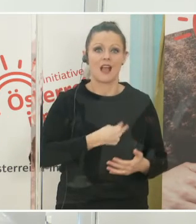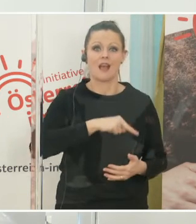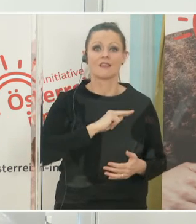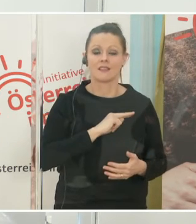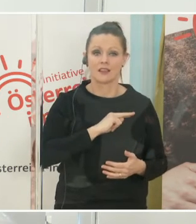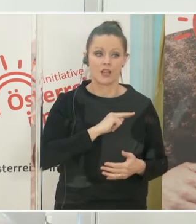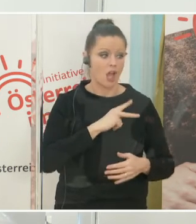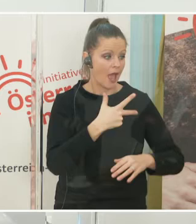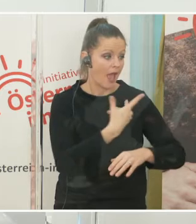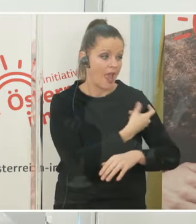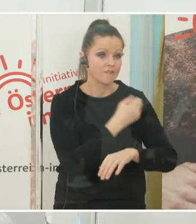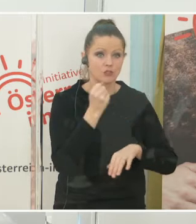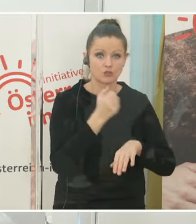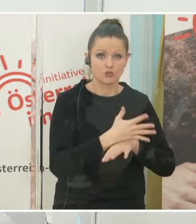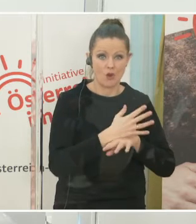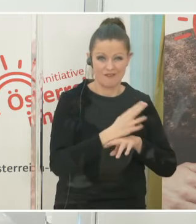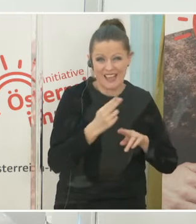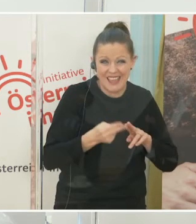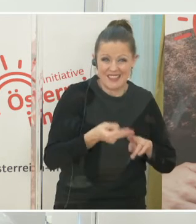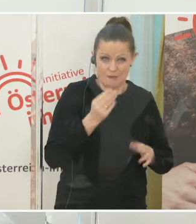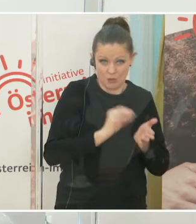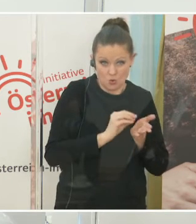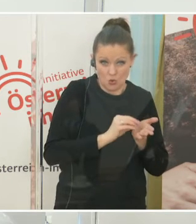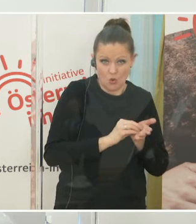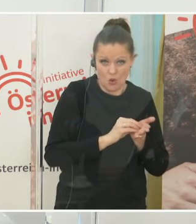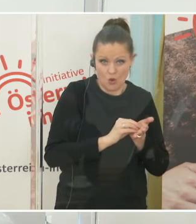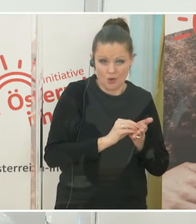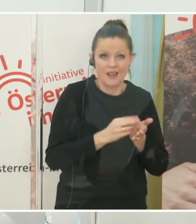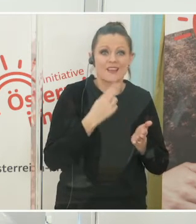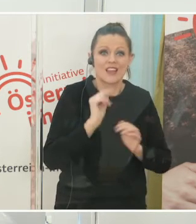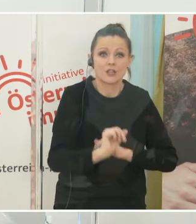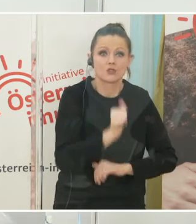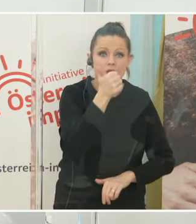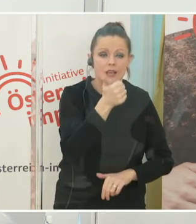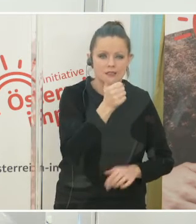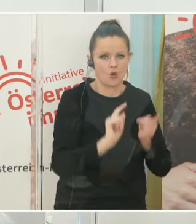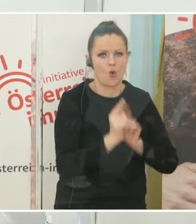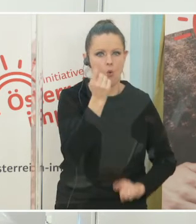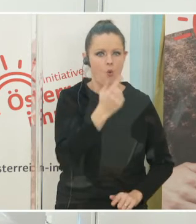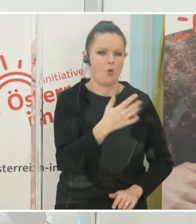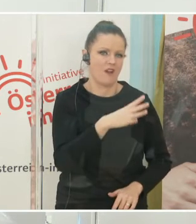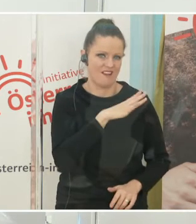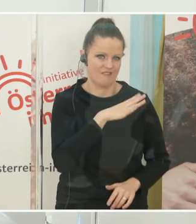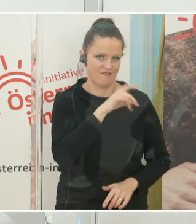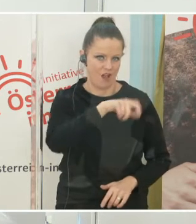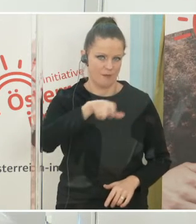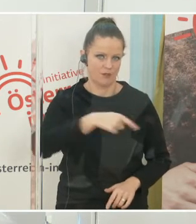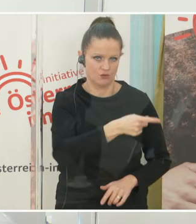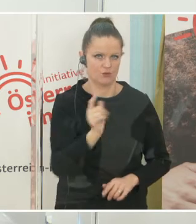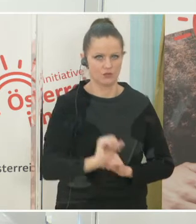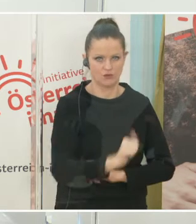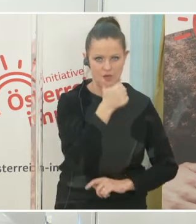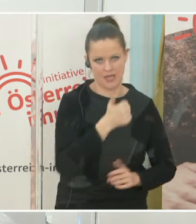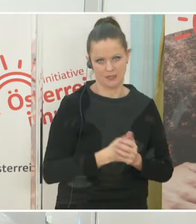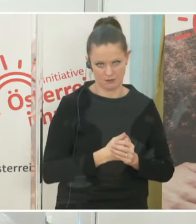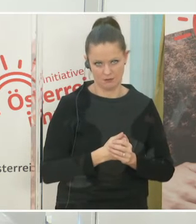eine Impfstoffknappheit herrscht, dass die besonders geimpft werden, die besonders gefährdet sind, die besonders schwere Verläufe haben, die